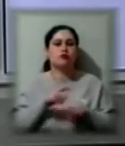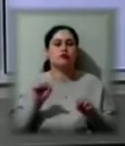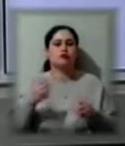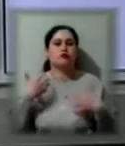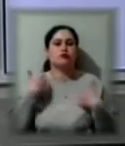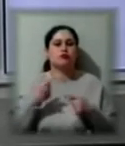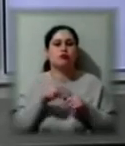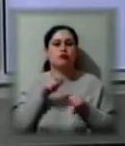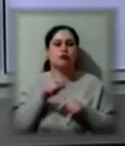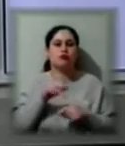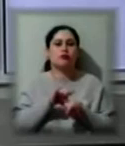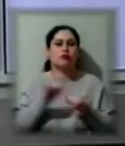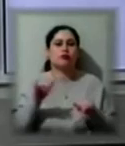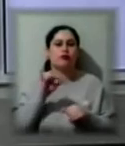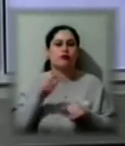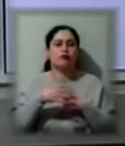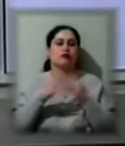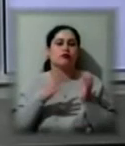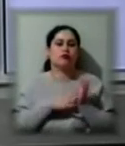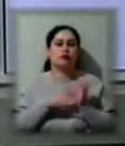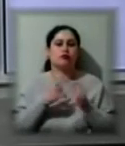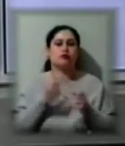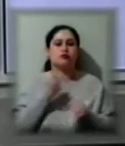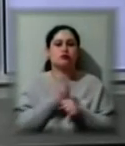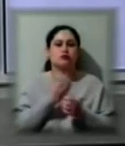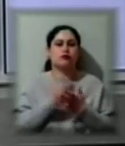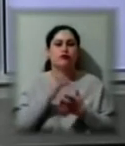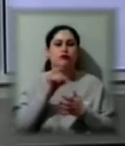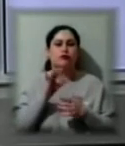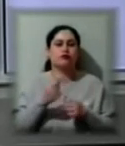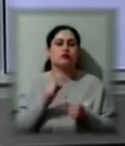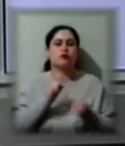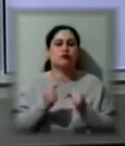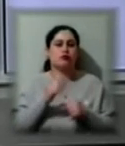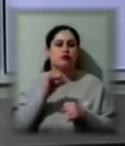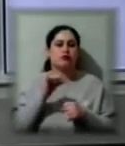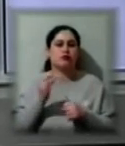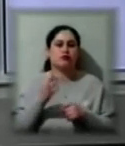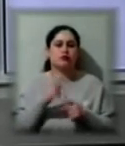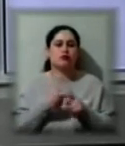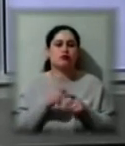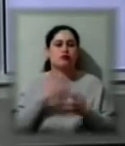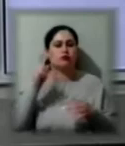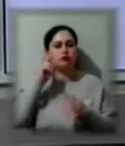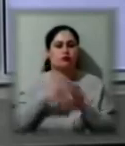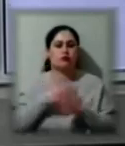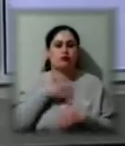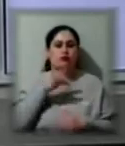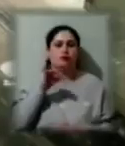поширенню COVID-19 та зробили свій внесок у перемогу над інфекцією. Більше знає наша Анна Тонг.